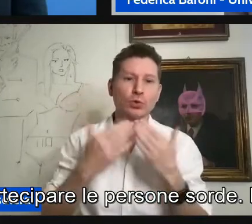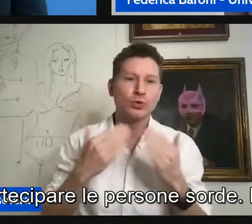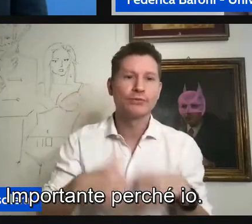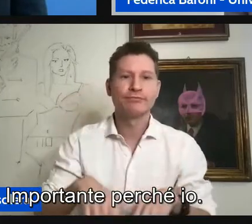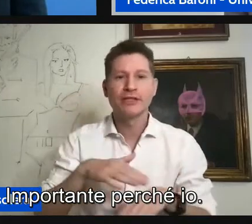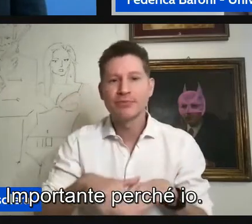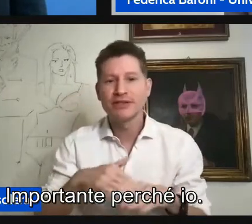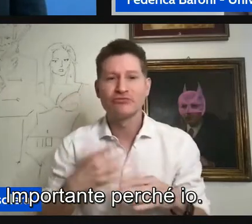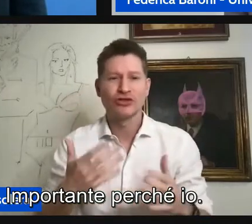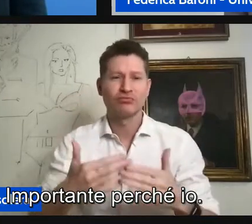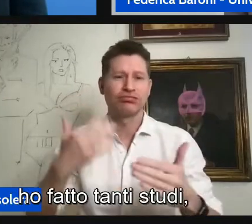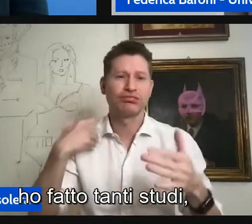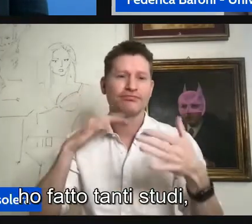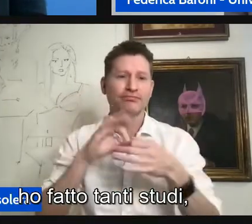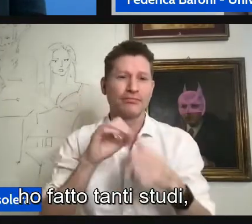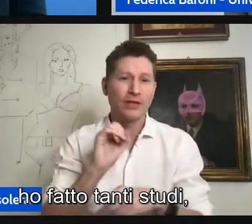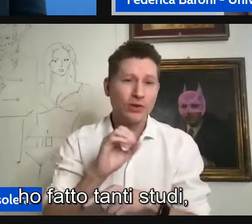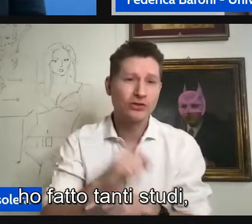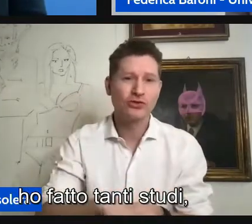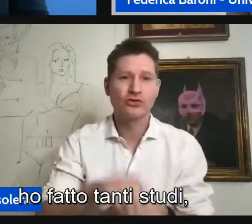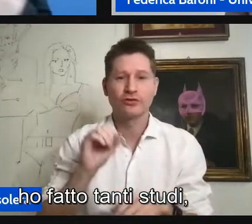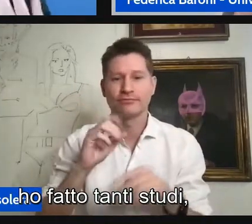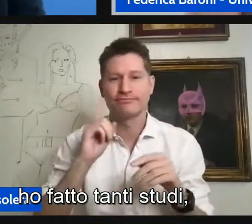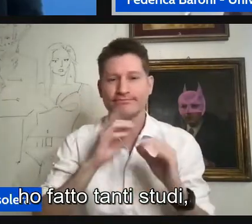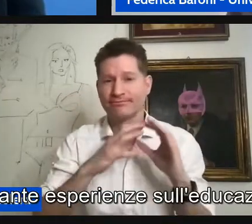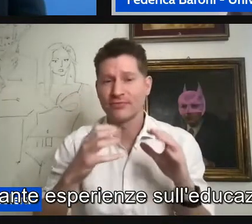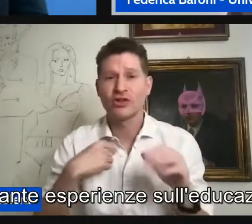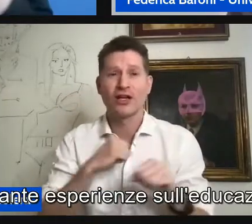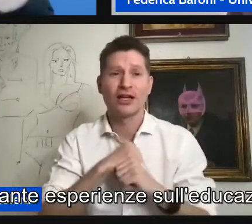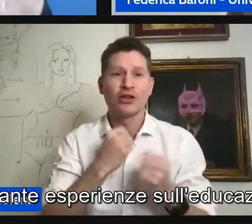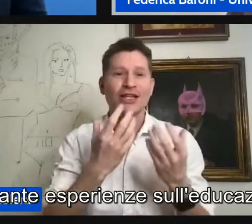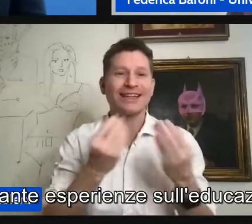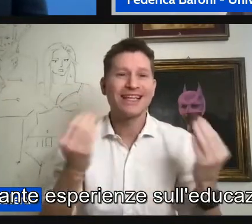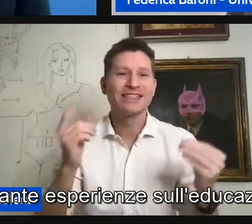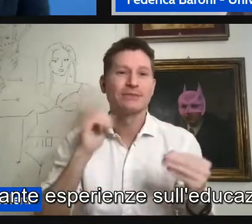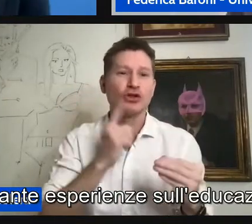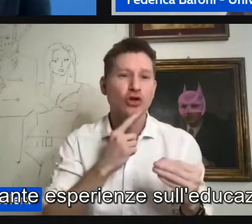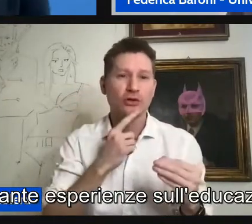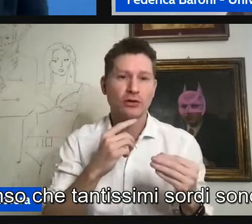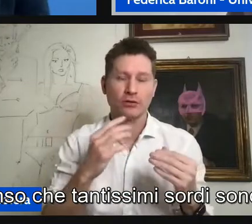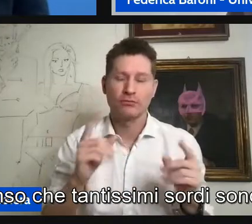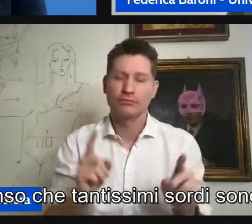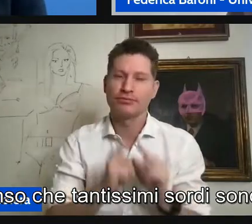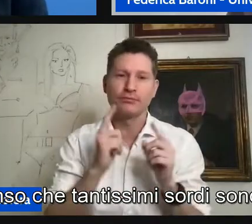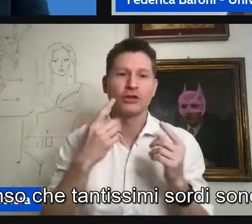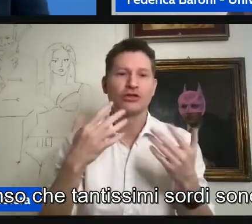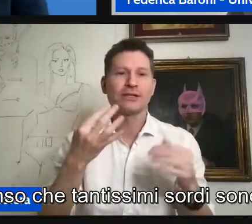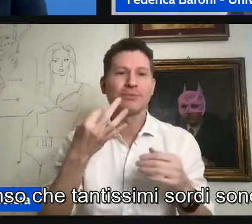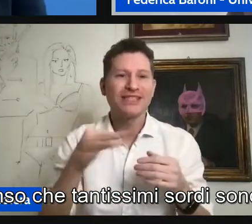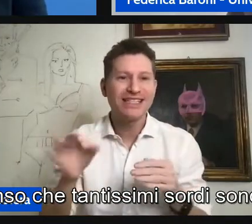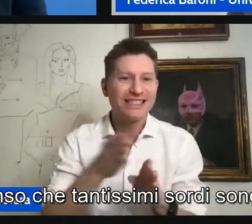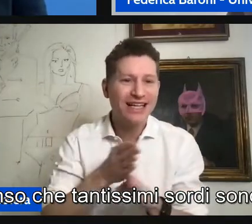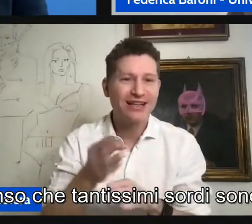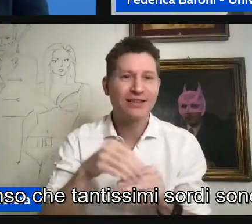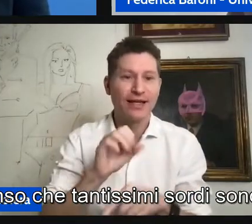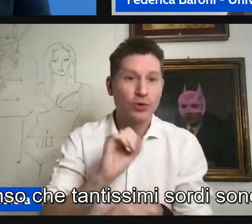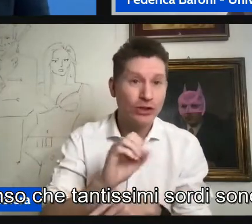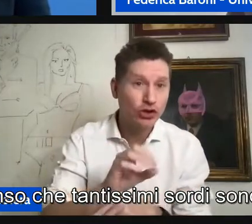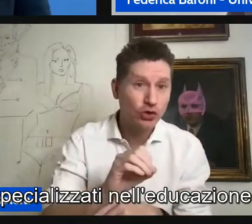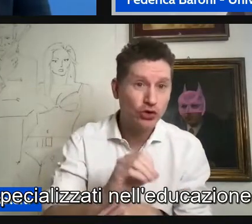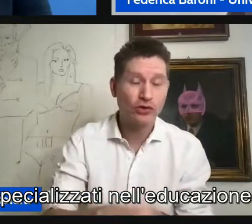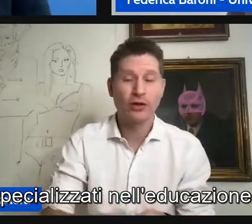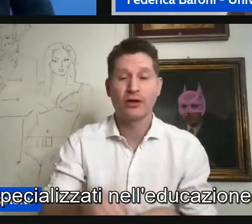persone sorde è importante perché io ho fatto tanti studi ho avuto tante esperienze sull'educazione e io penso che tantissimi sordi